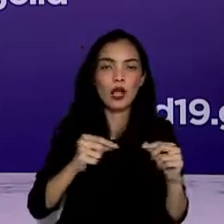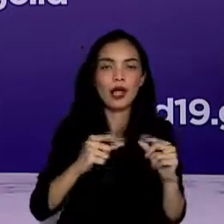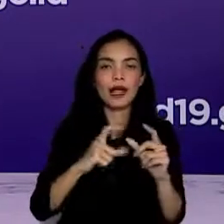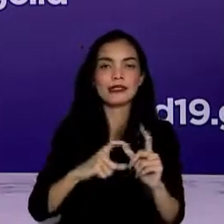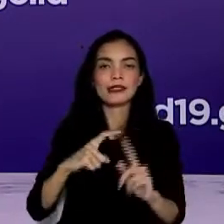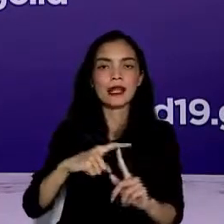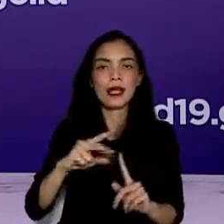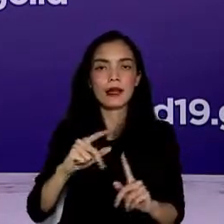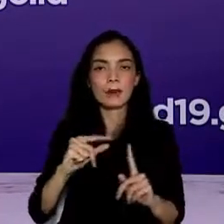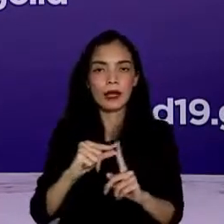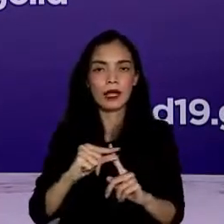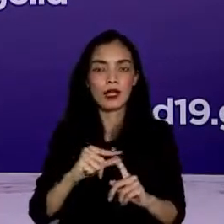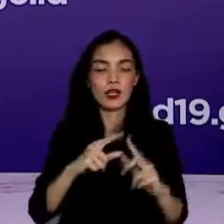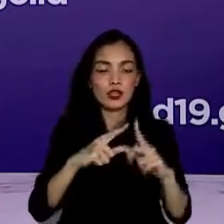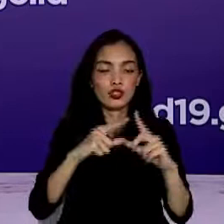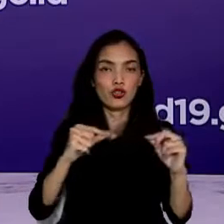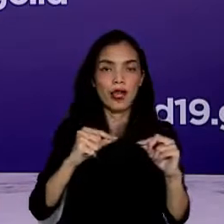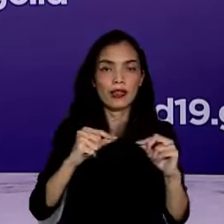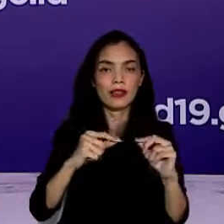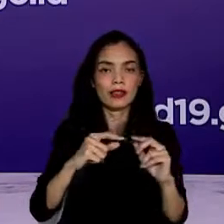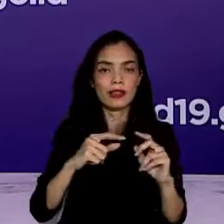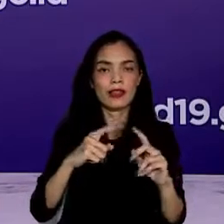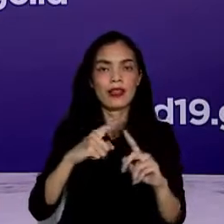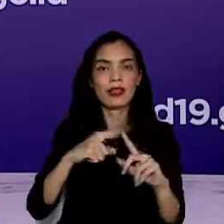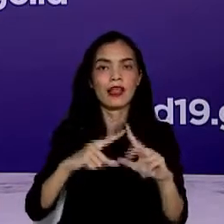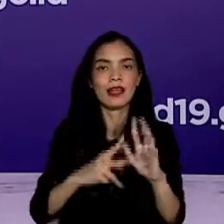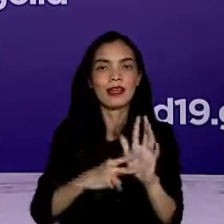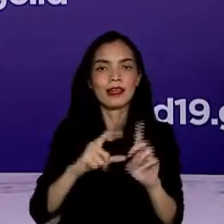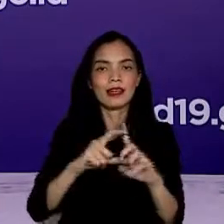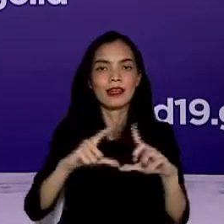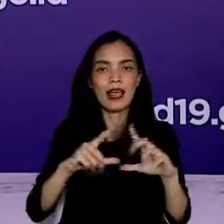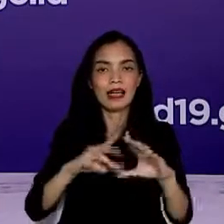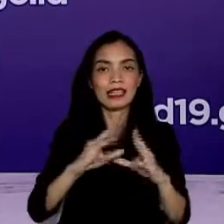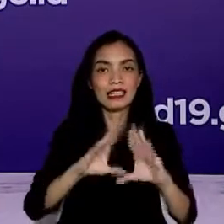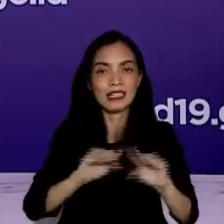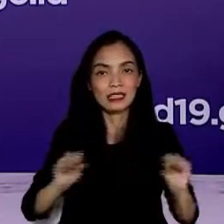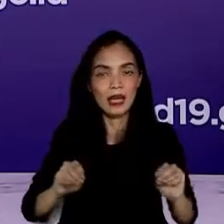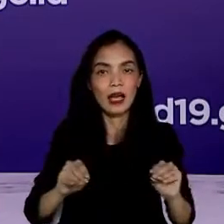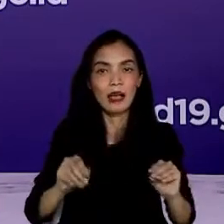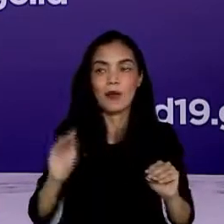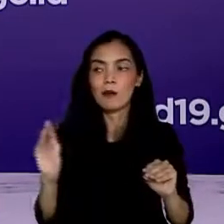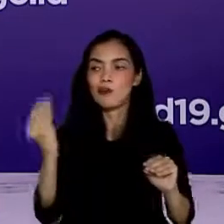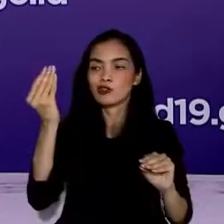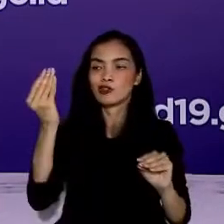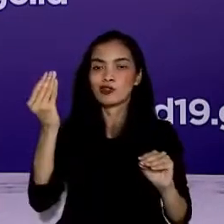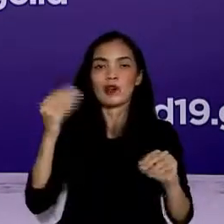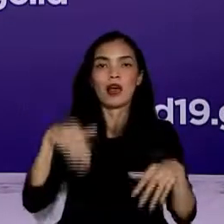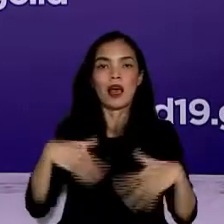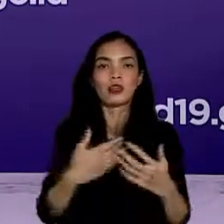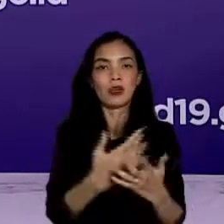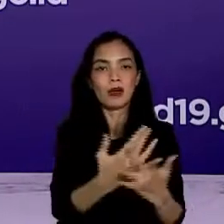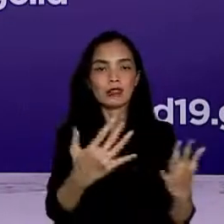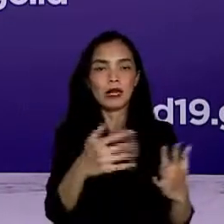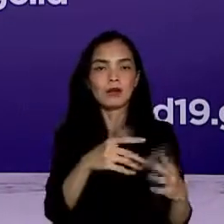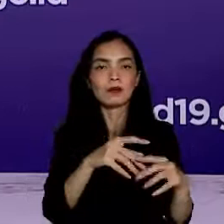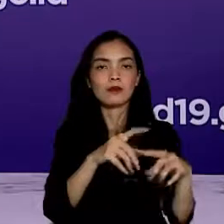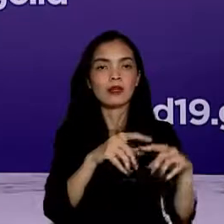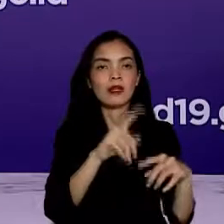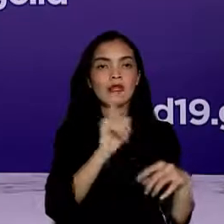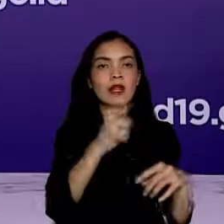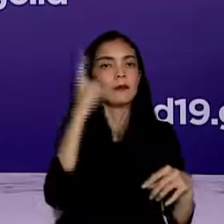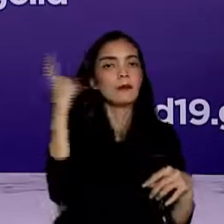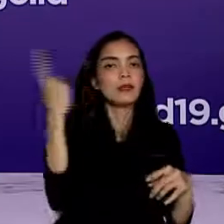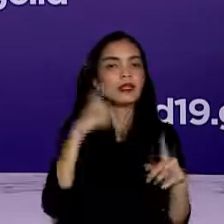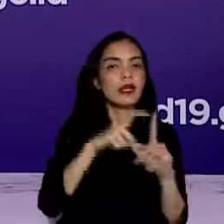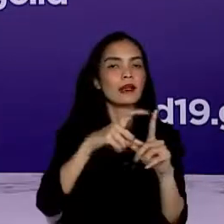Registrasi Pekerja yang dapat diakses pekerja dari pimpinannya di instansi pekerjaan atau untuk masyarakat dari pemerintah daerah